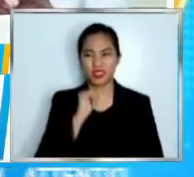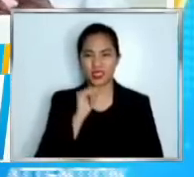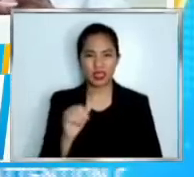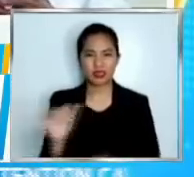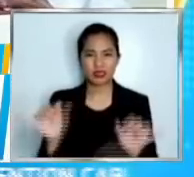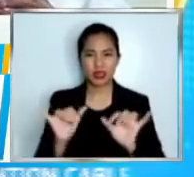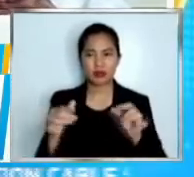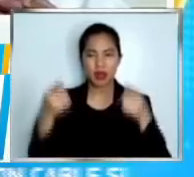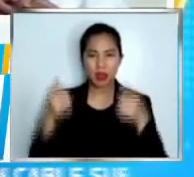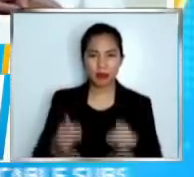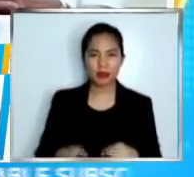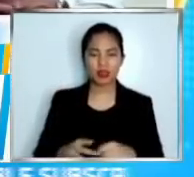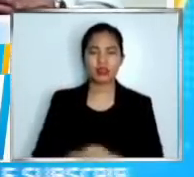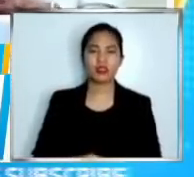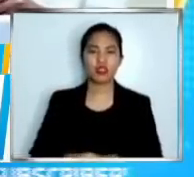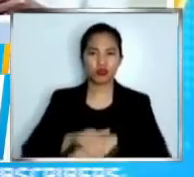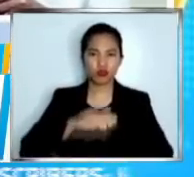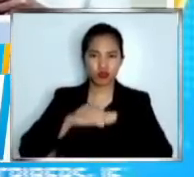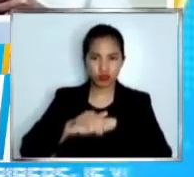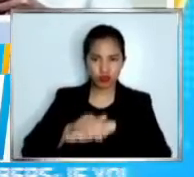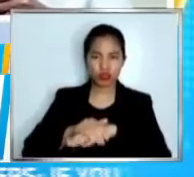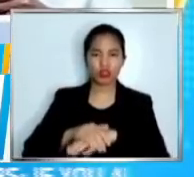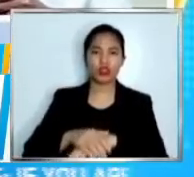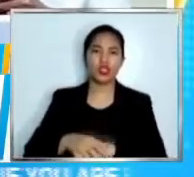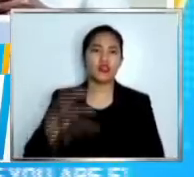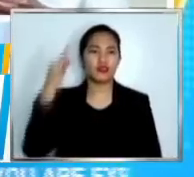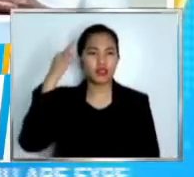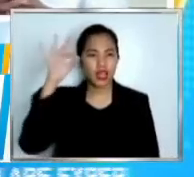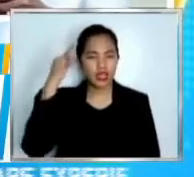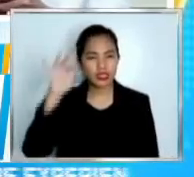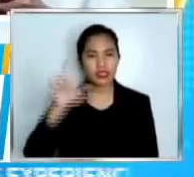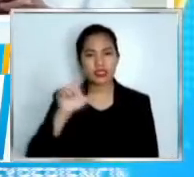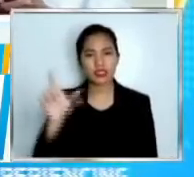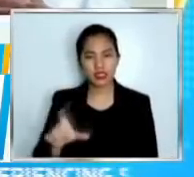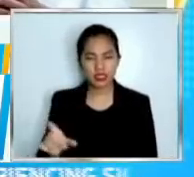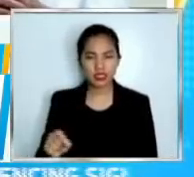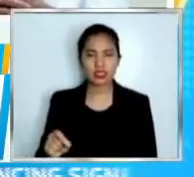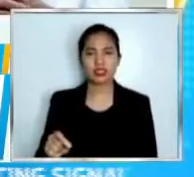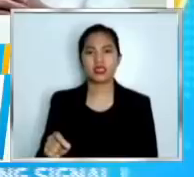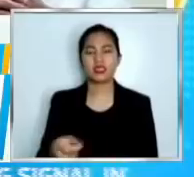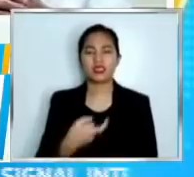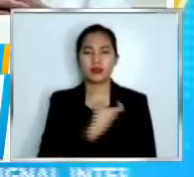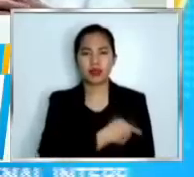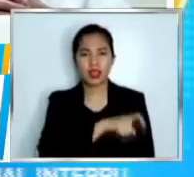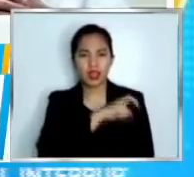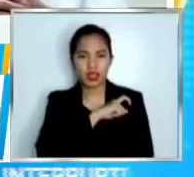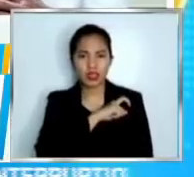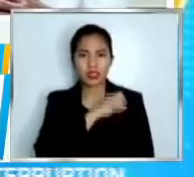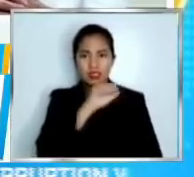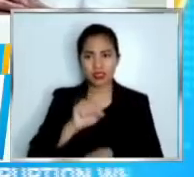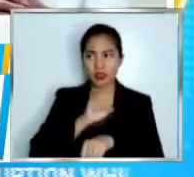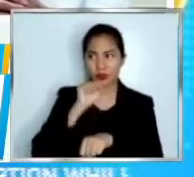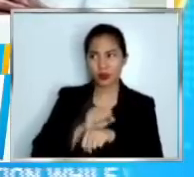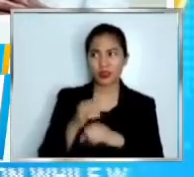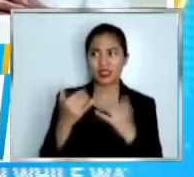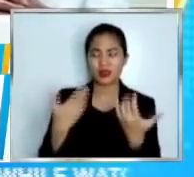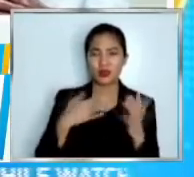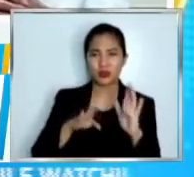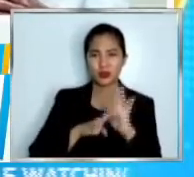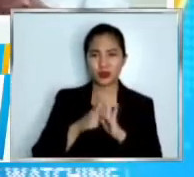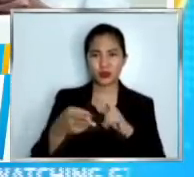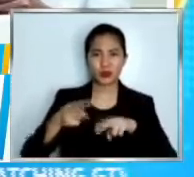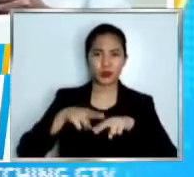France Italy Spain Germany ang Singapore ngayon rumaragasa ang kanilang COVID